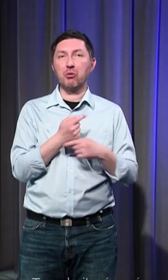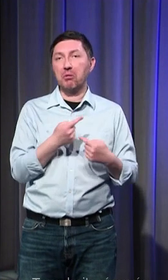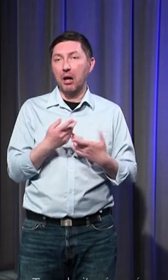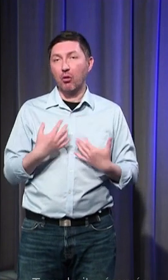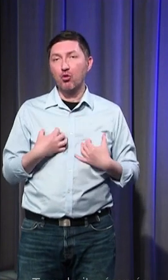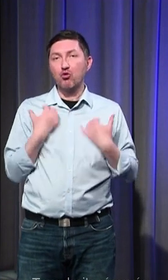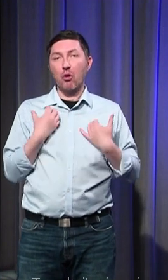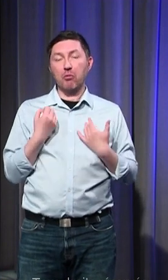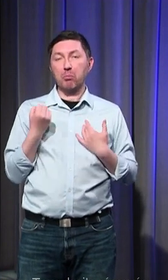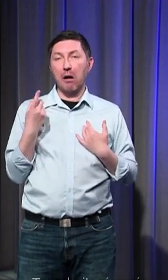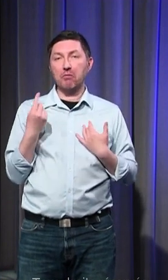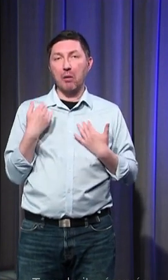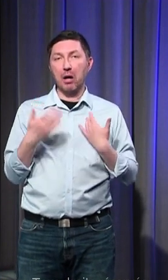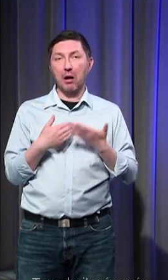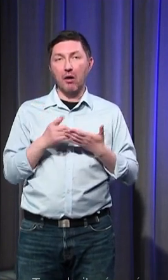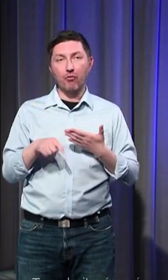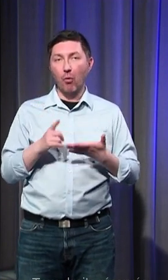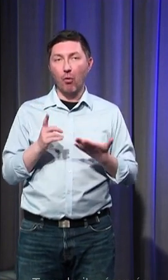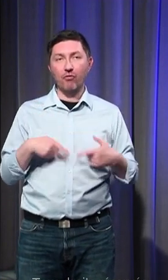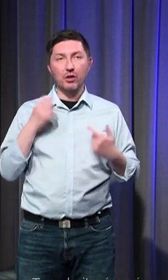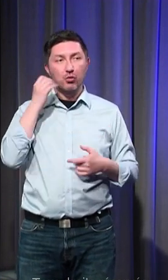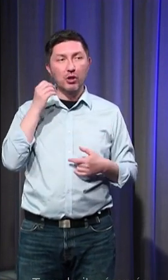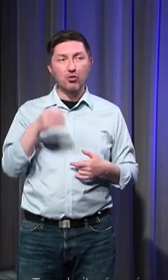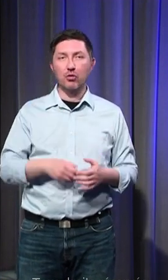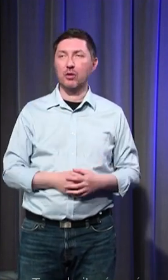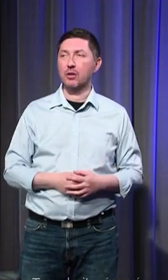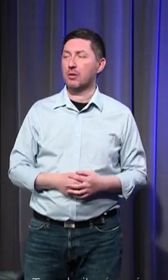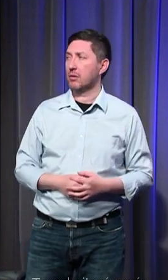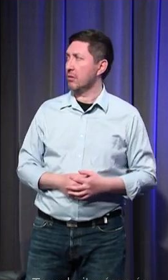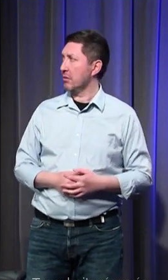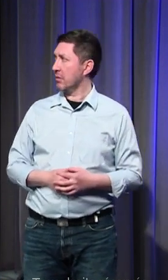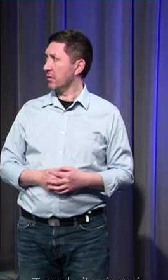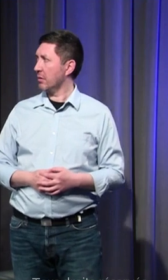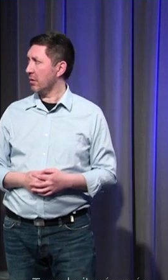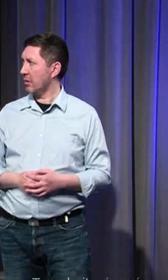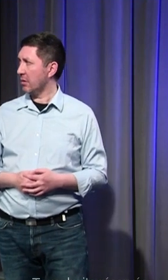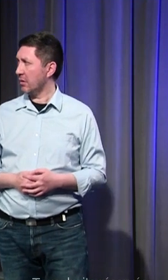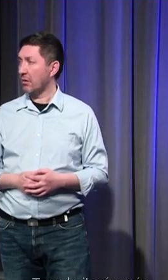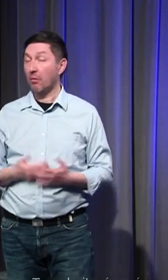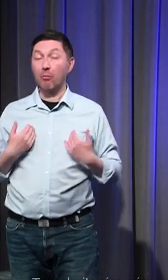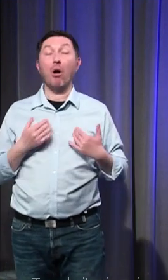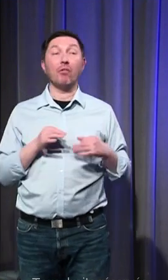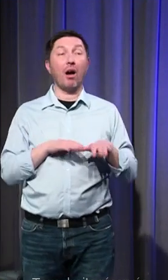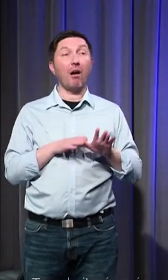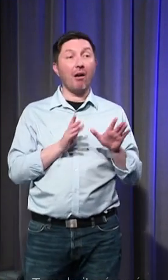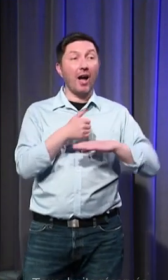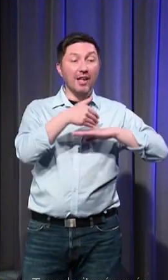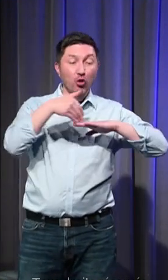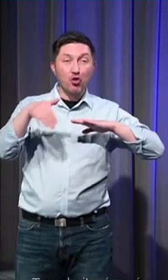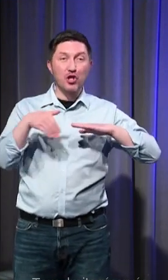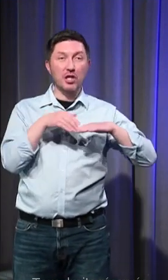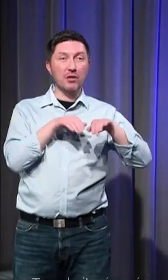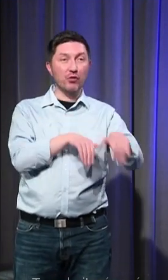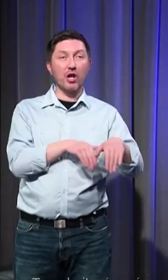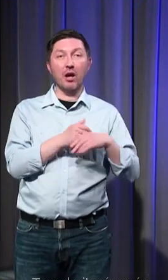d'eux qui refonctionnent dans la vie de tous les jours en fait alors avec l'archéologie funéraire c'est difficile de vous répondre toutefois